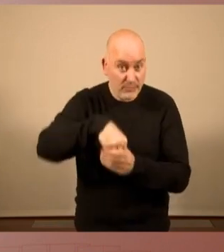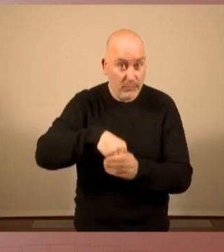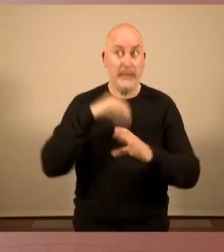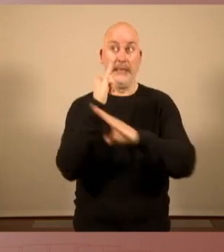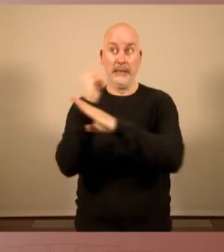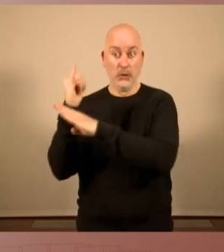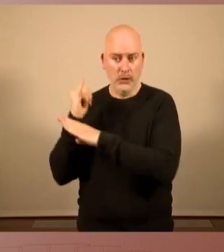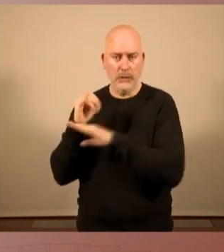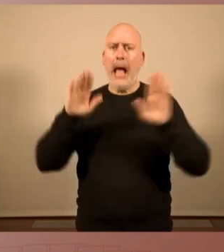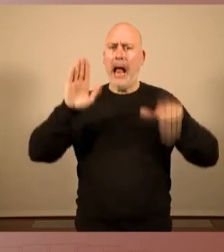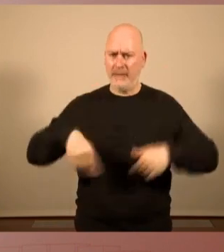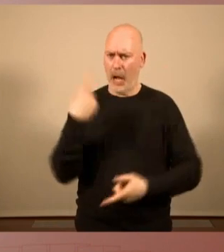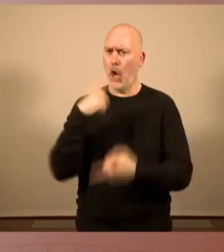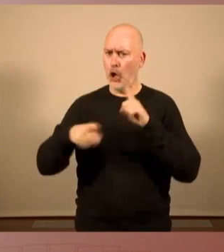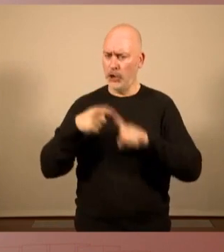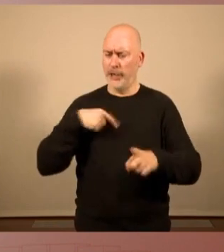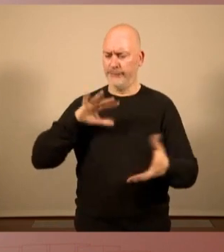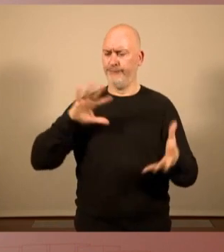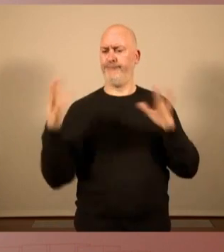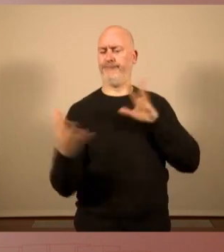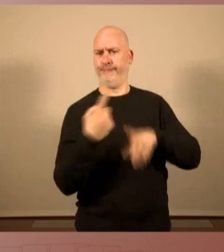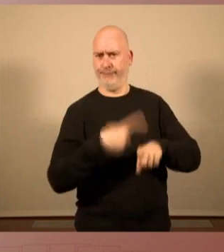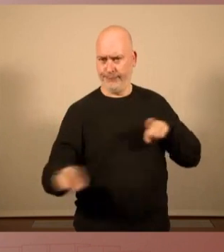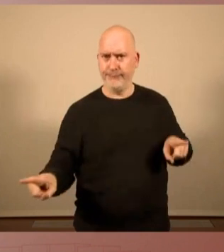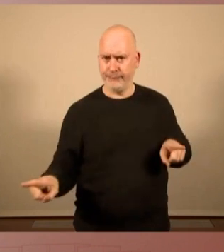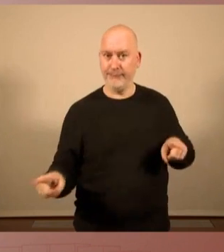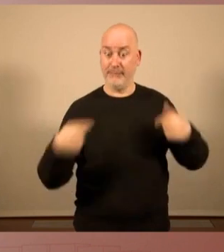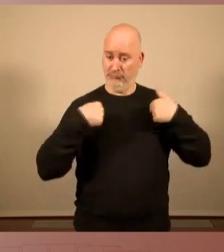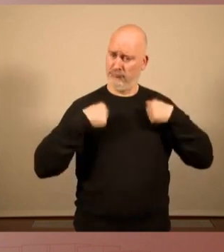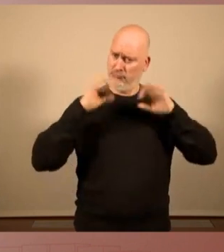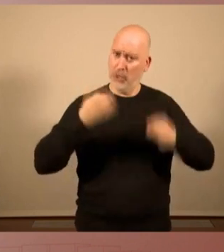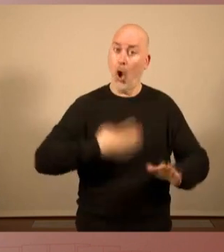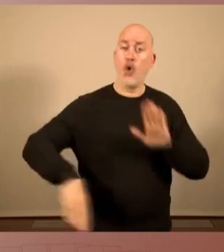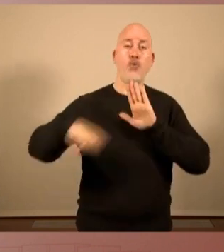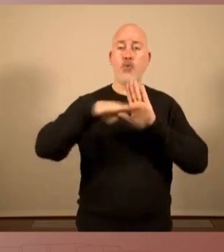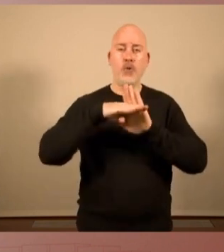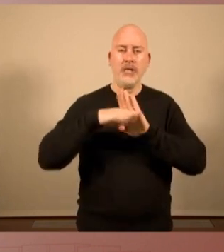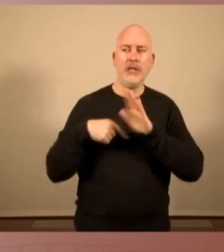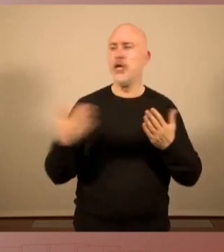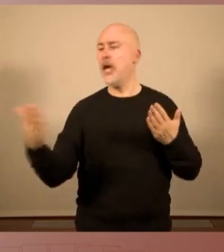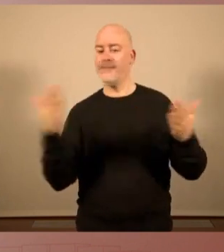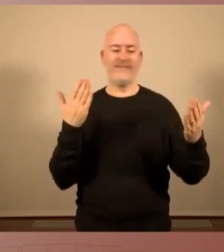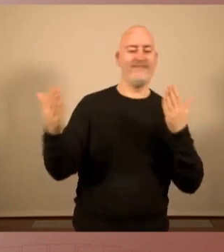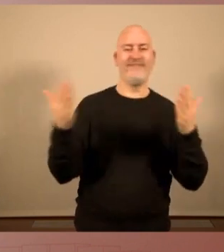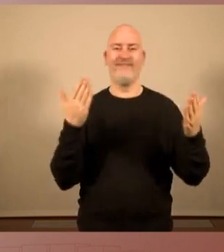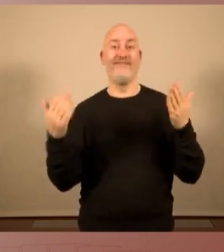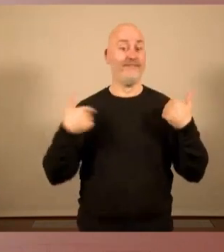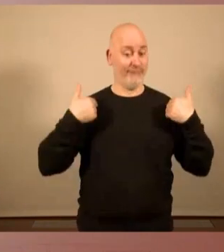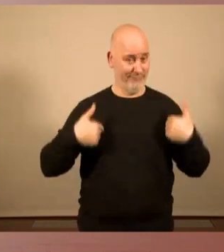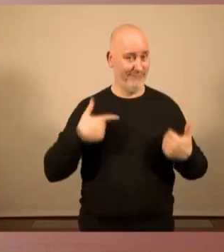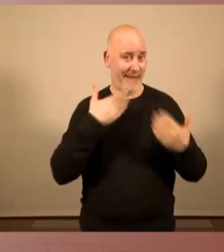passen coses. Vam dir que seríem condicionants i així està sent i així seguirà sent.